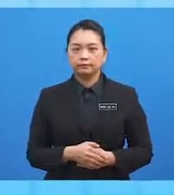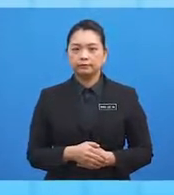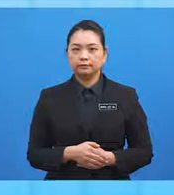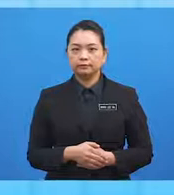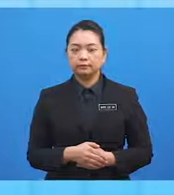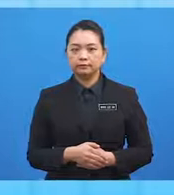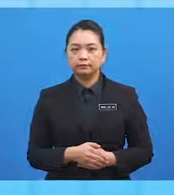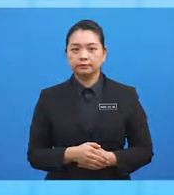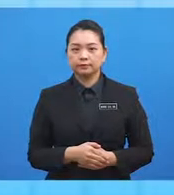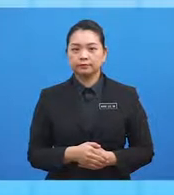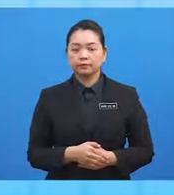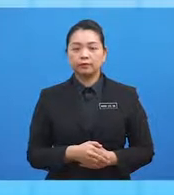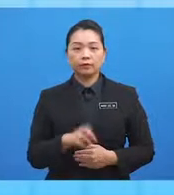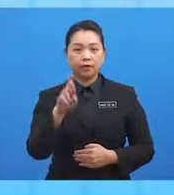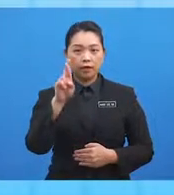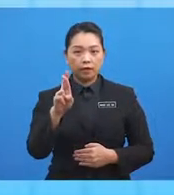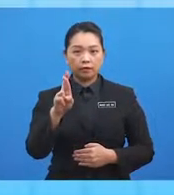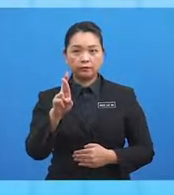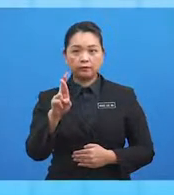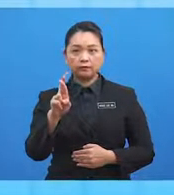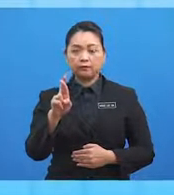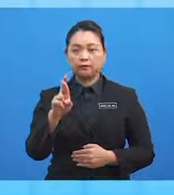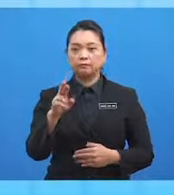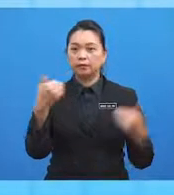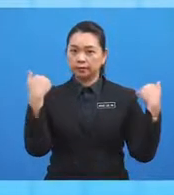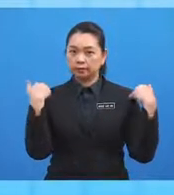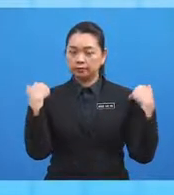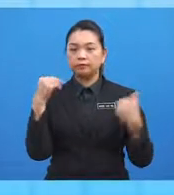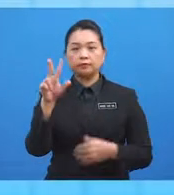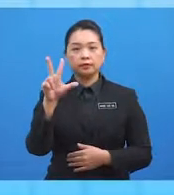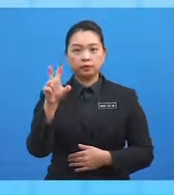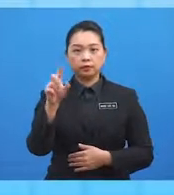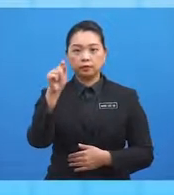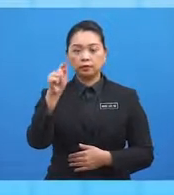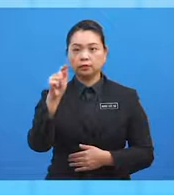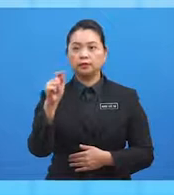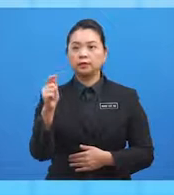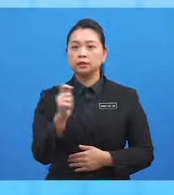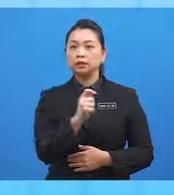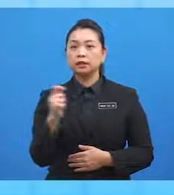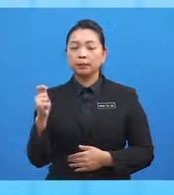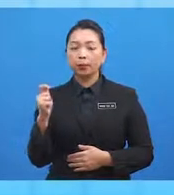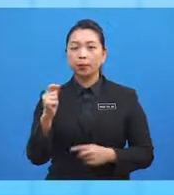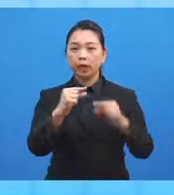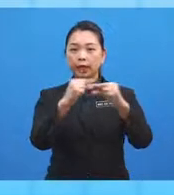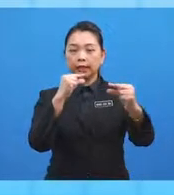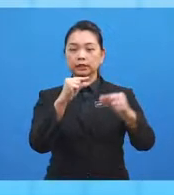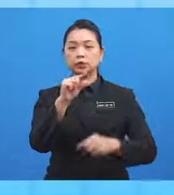soalan C, R berada 30 darjah ke timur garisan